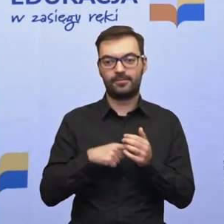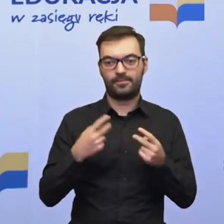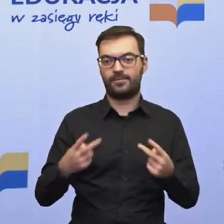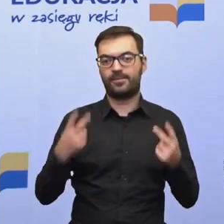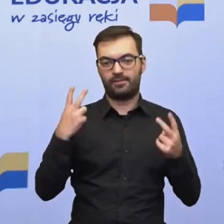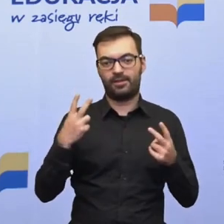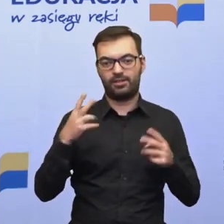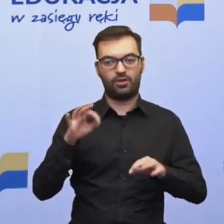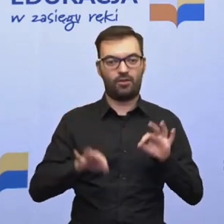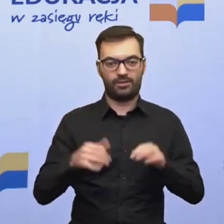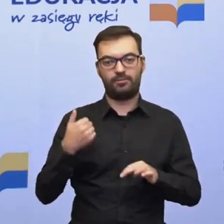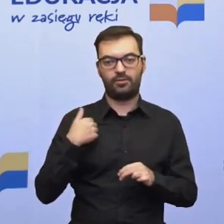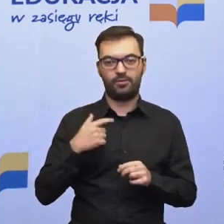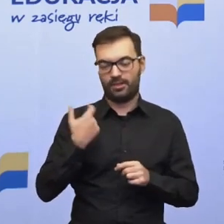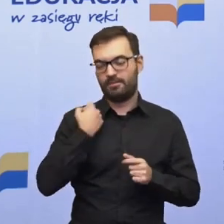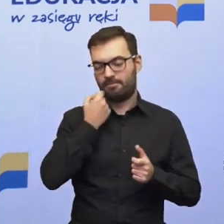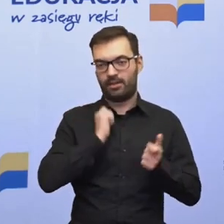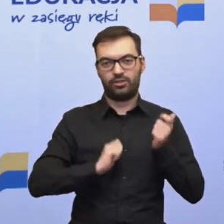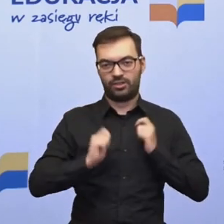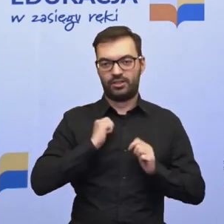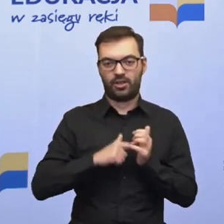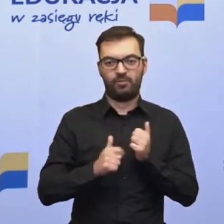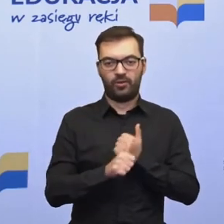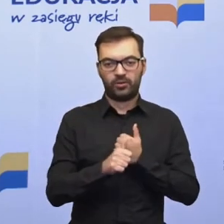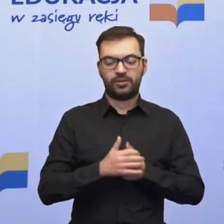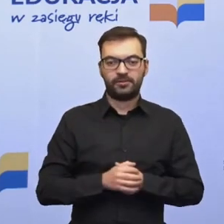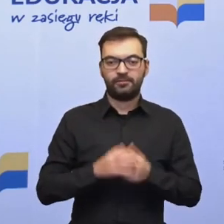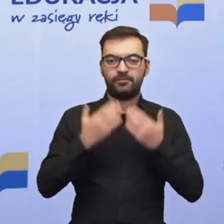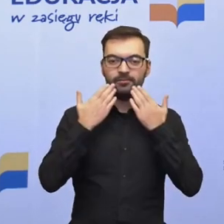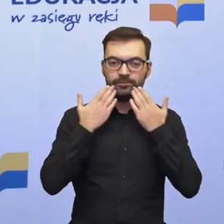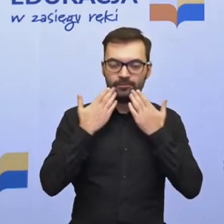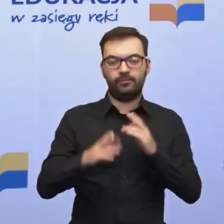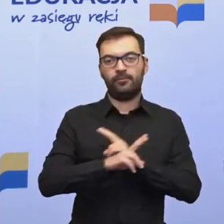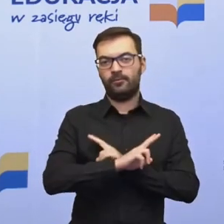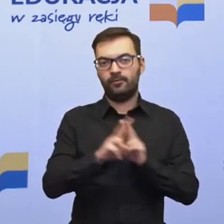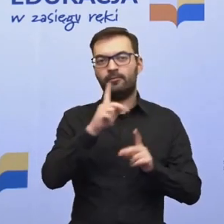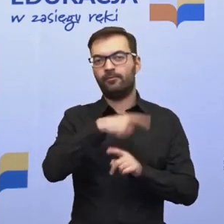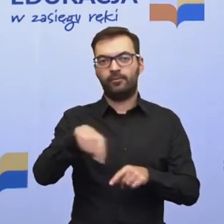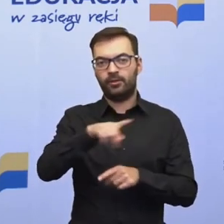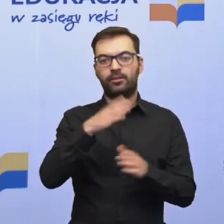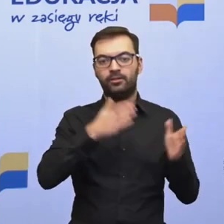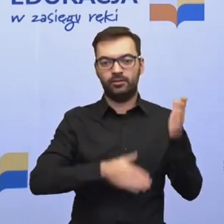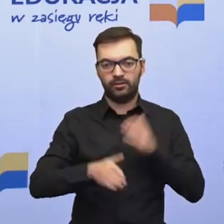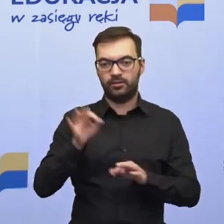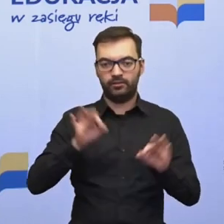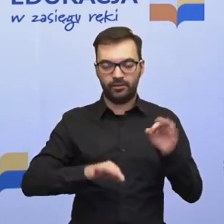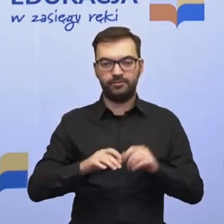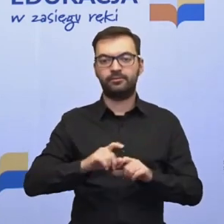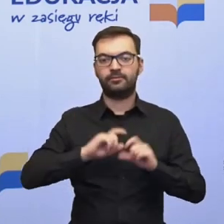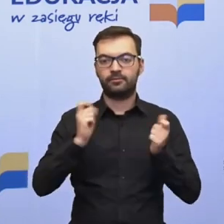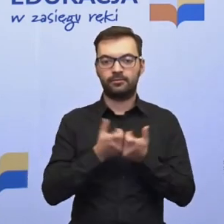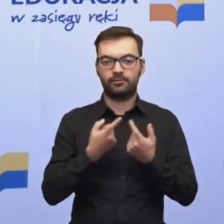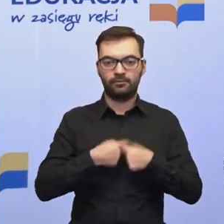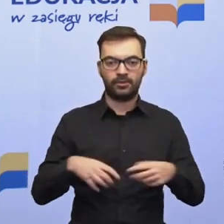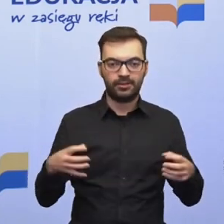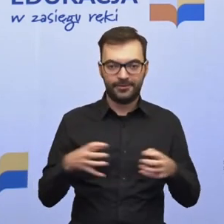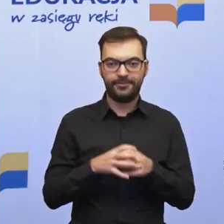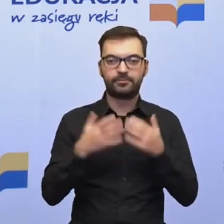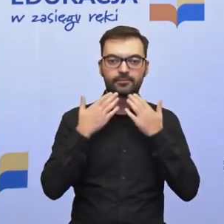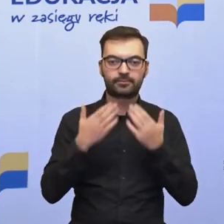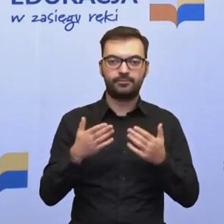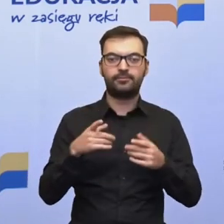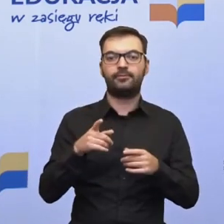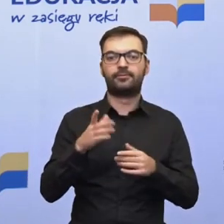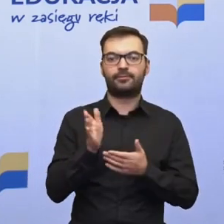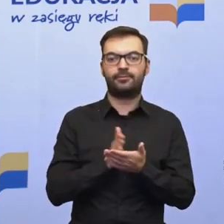ważna i potrzebna konferencja, z czego się cieszę. Dziękuję wszystkim, którzy te konferencje przygotowali. To po pierwsze całemu zespołowi, zarówno